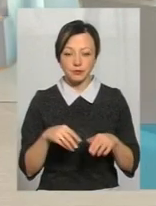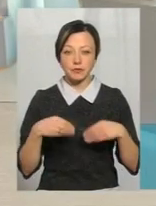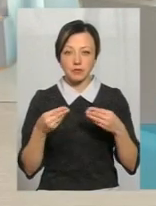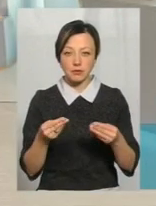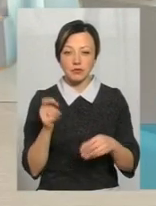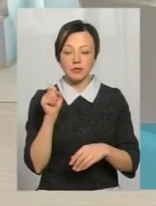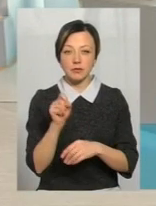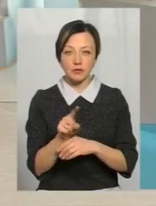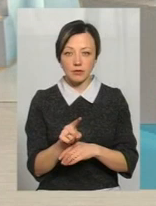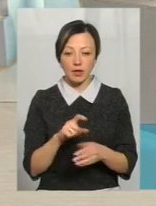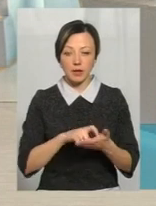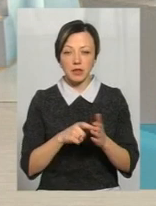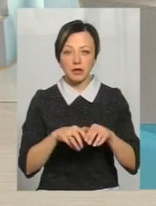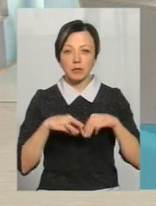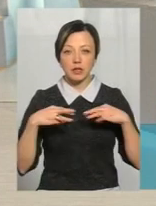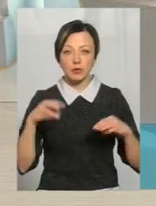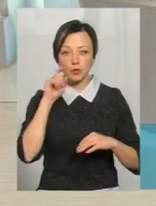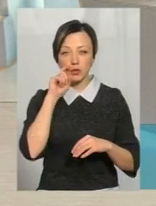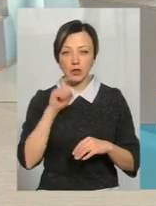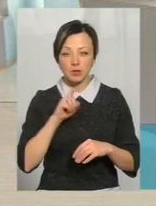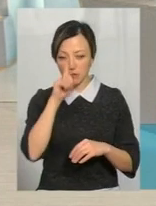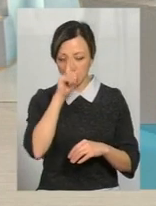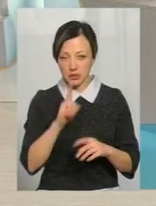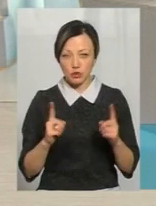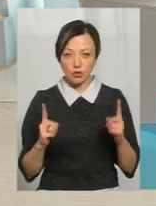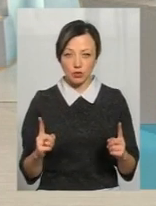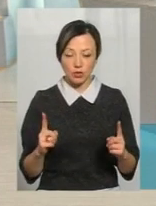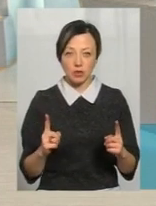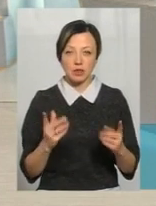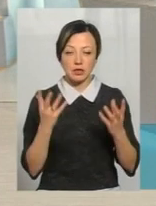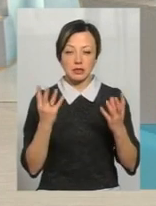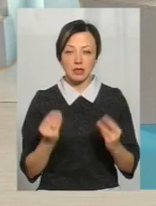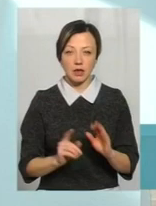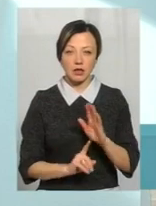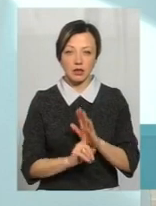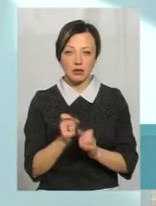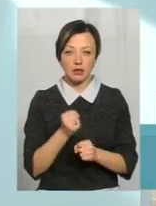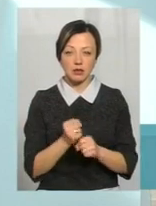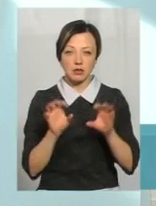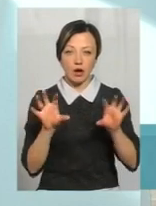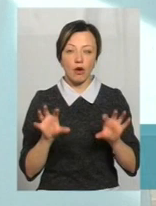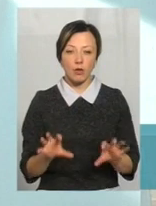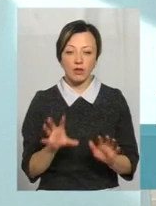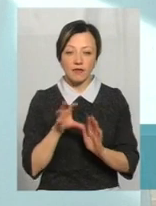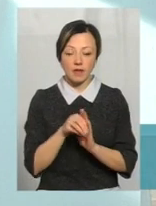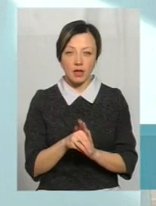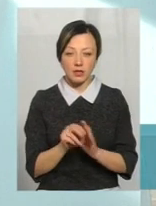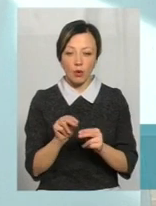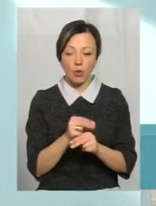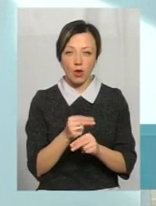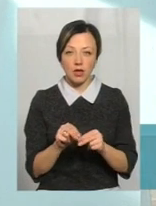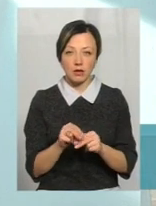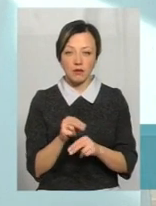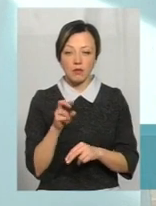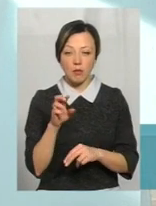точніше доручення Кабінету міністрів України у місячний строк з дня набрання чинності даного закону, внести корективи, тому що